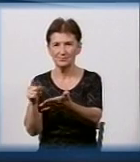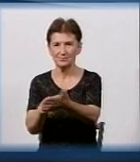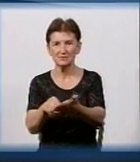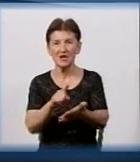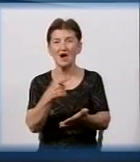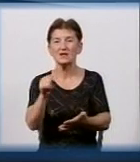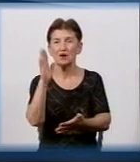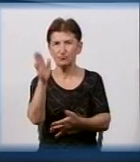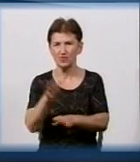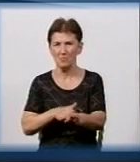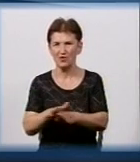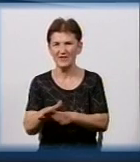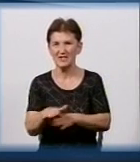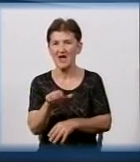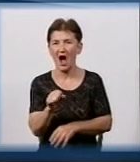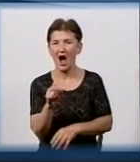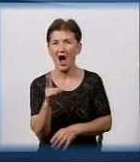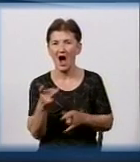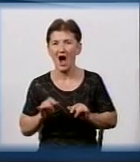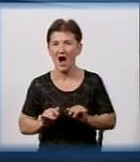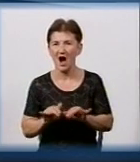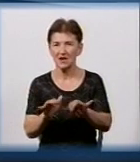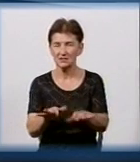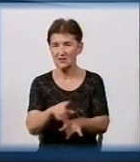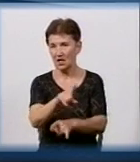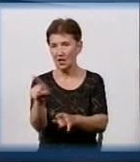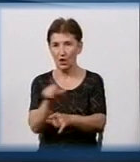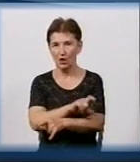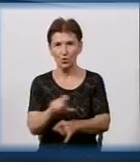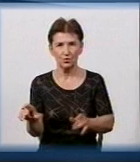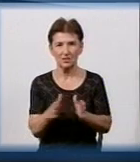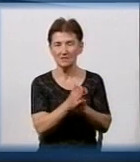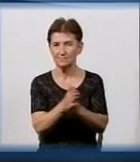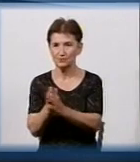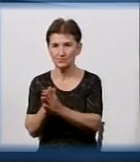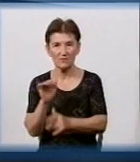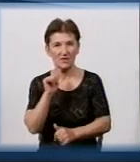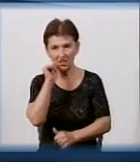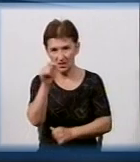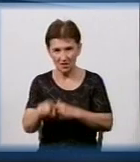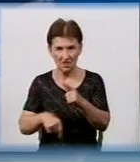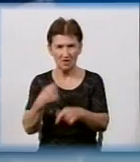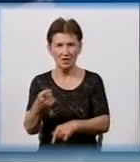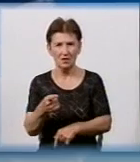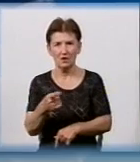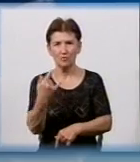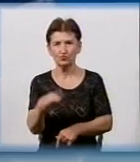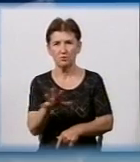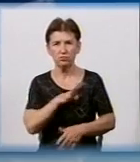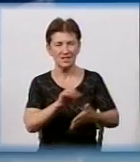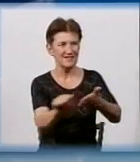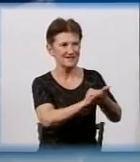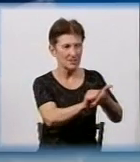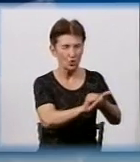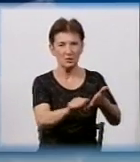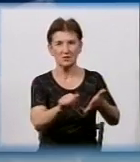заінтересовані люди спросили, я розказав, наступний день я йшов, реклама вже була затерта, інша